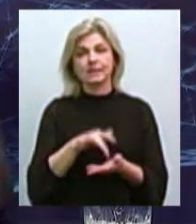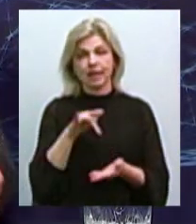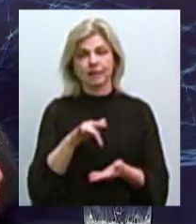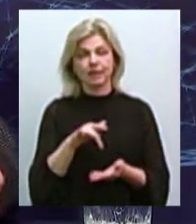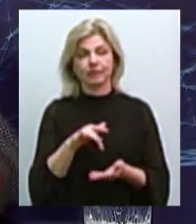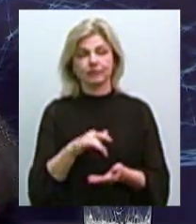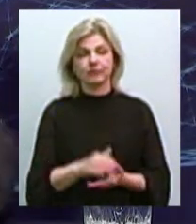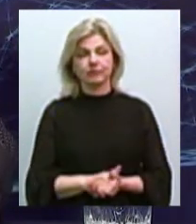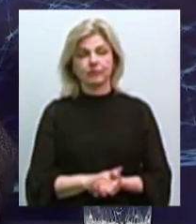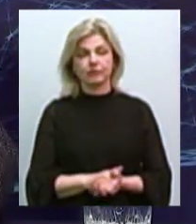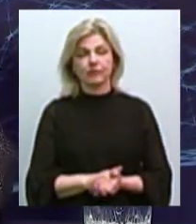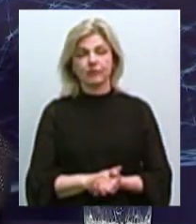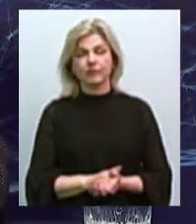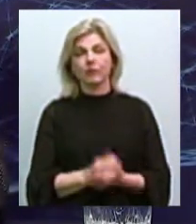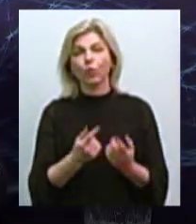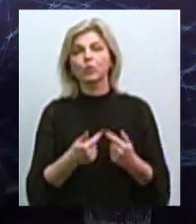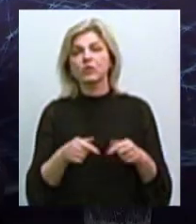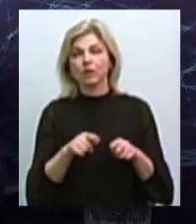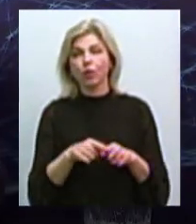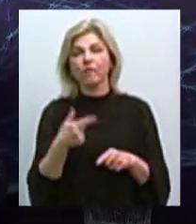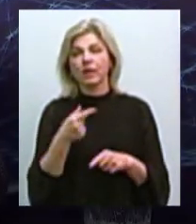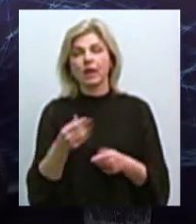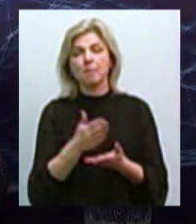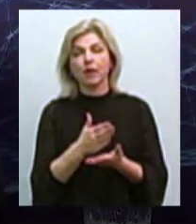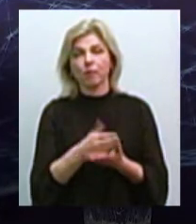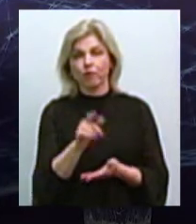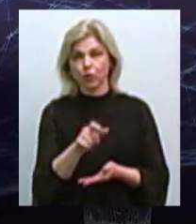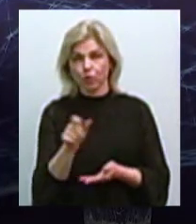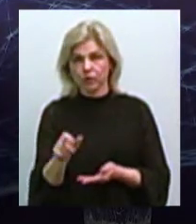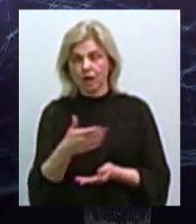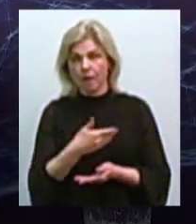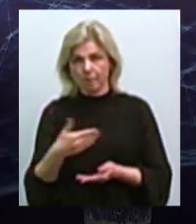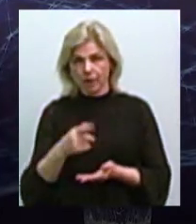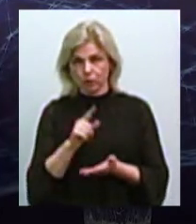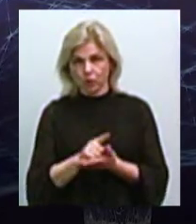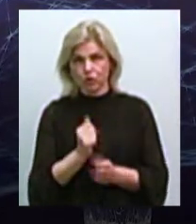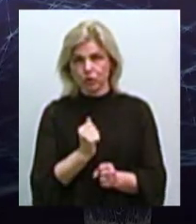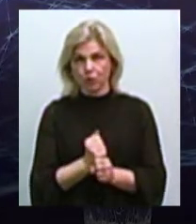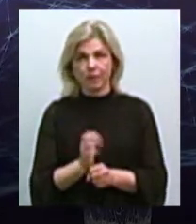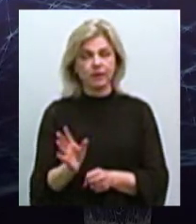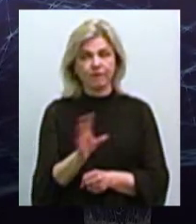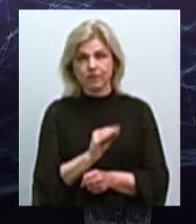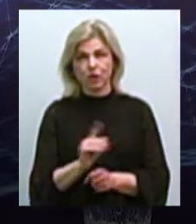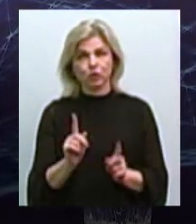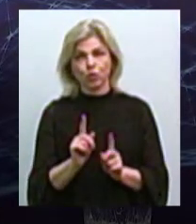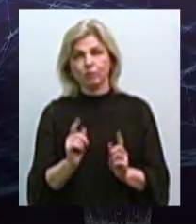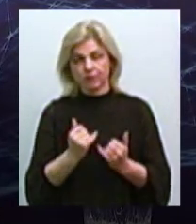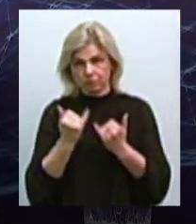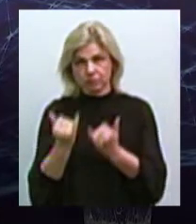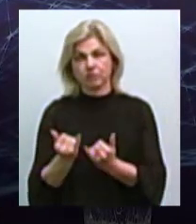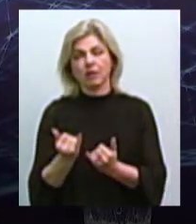установа, де перебувають люди, і ми повинні зробити все, щоб створити для них